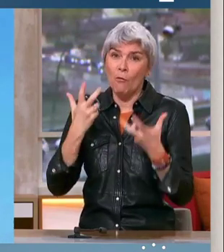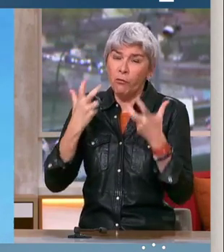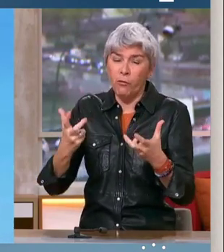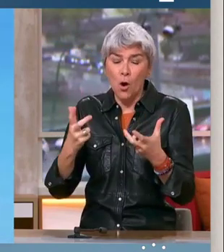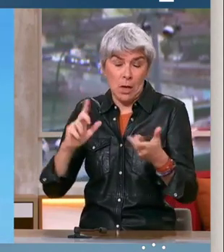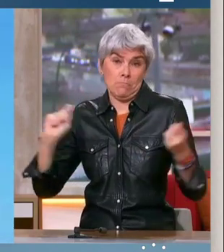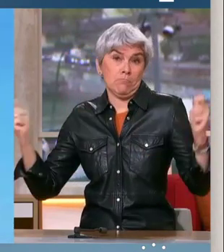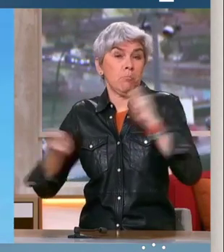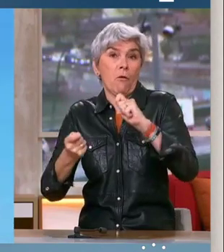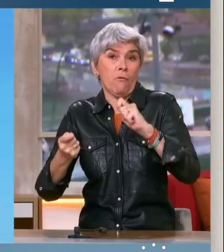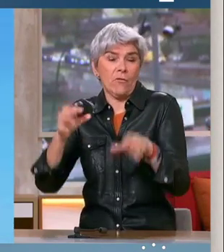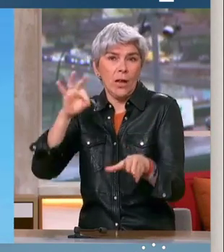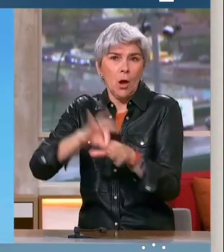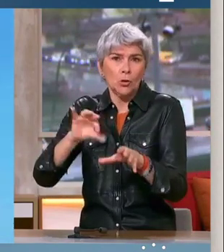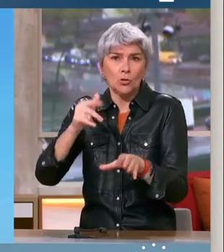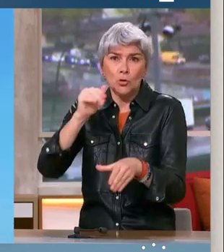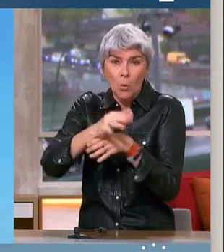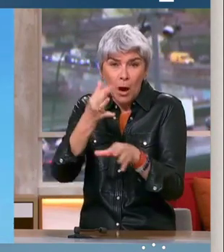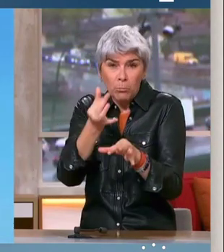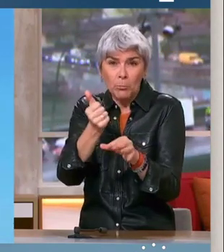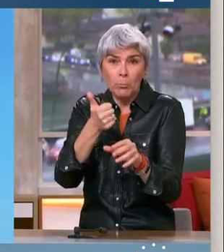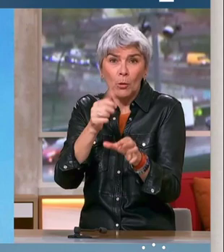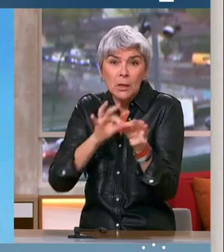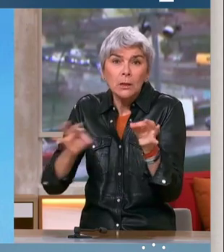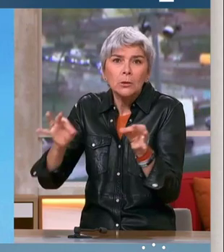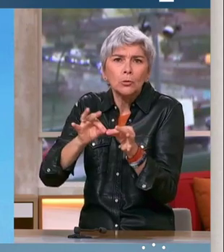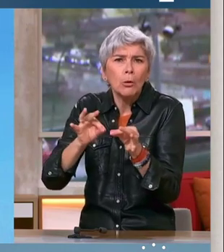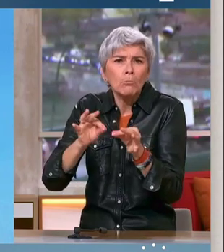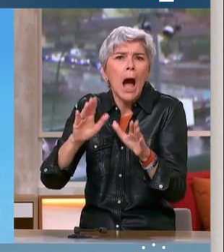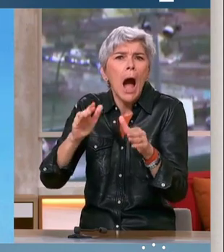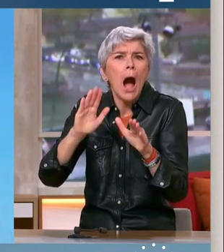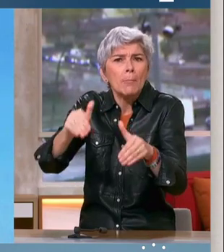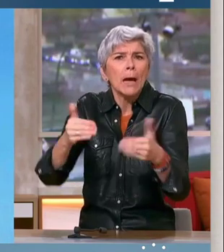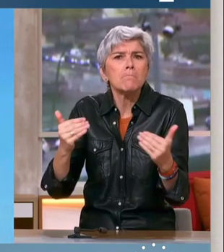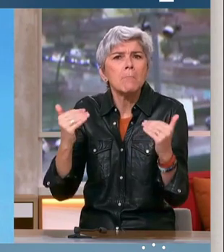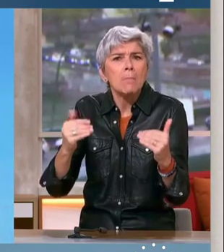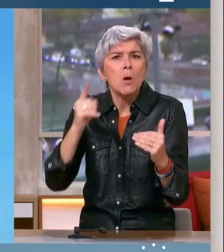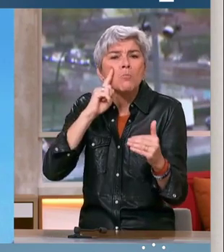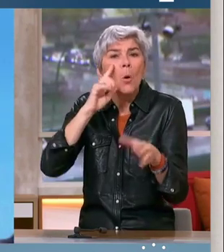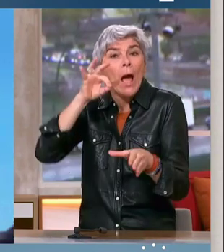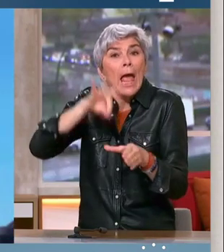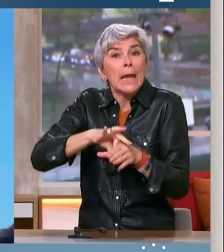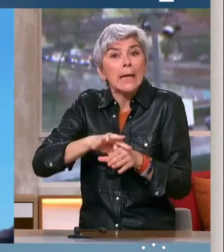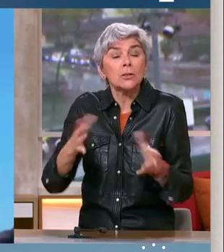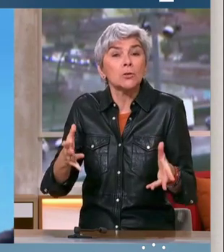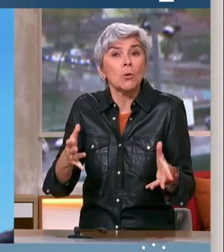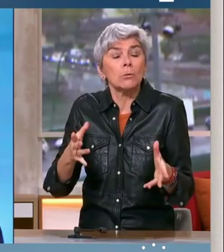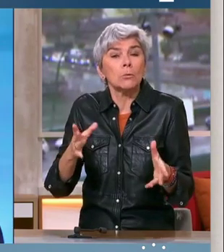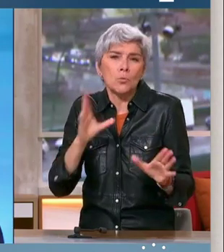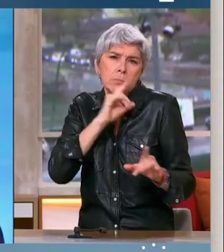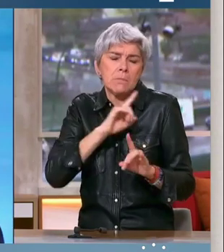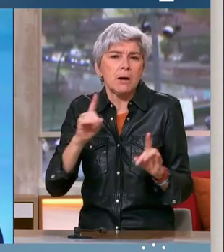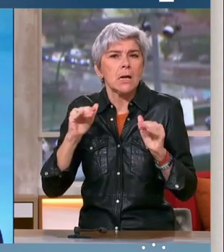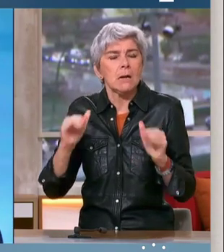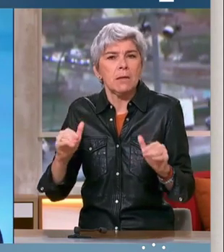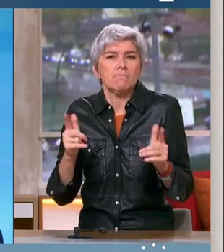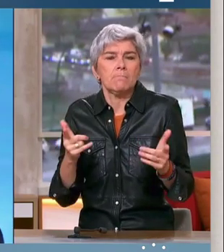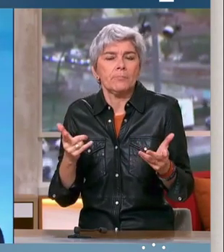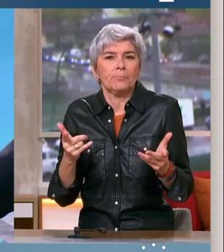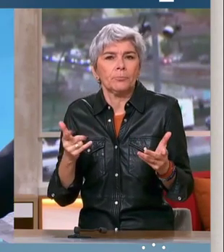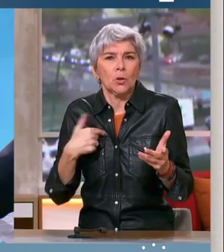élection, le soir du premier tour et après aussi. Parce que dans cette élection, nous disons aussi que nous avons